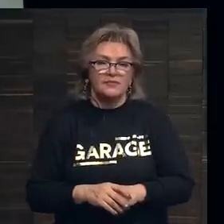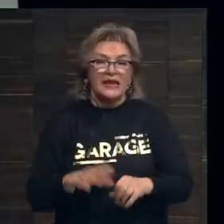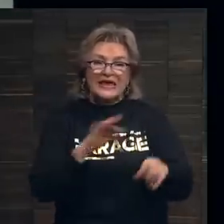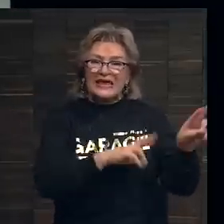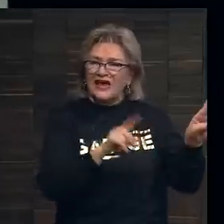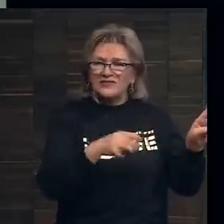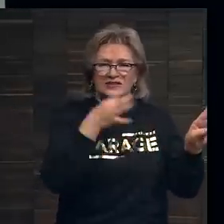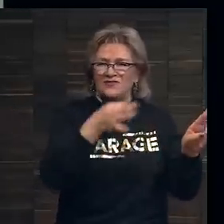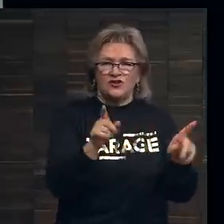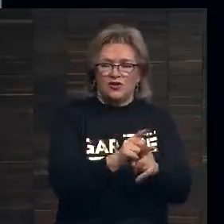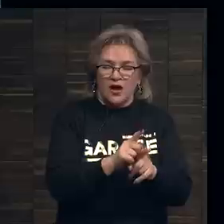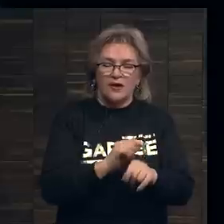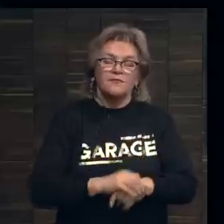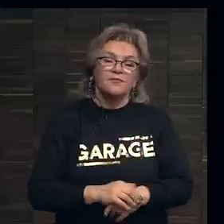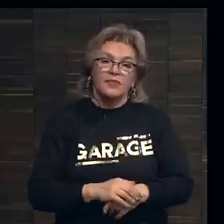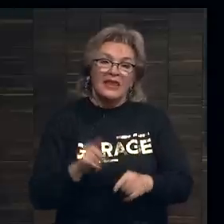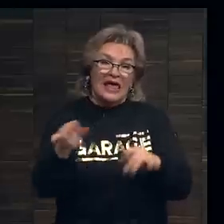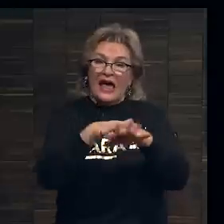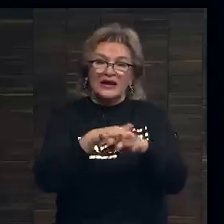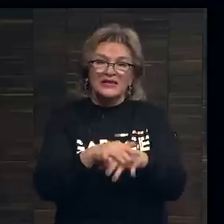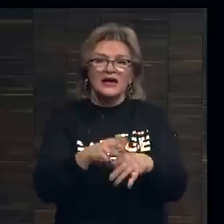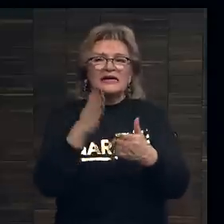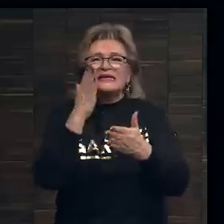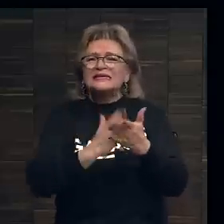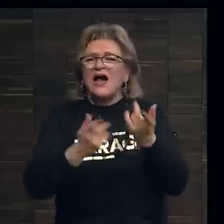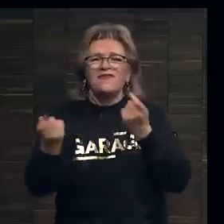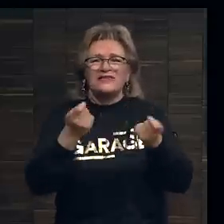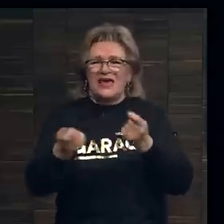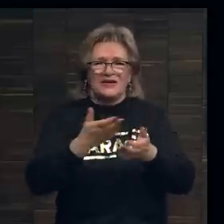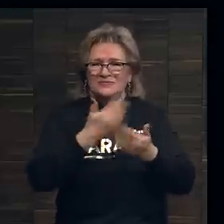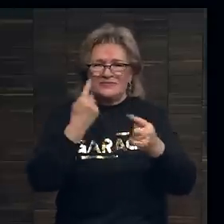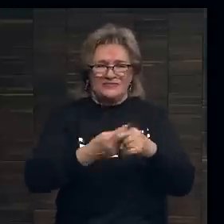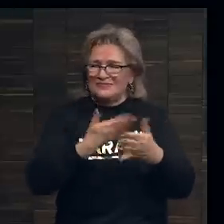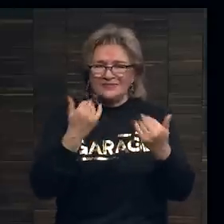И я всегда отвечаю на этот вопрос так. Этот рынок не то, что совсем не регулируется.